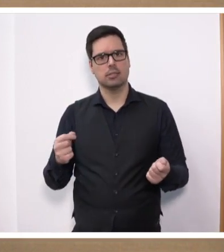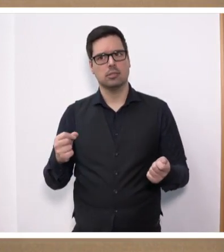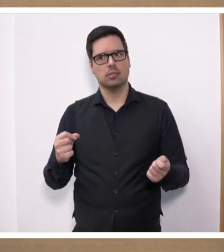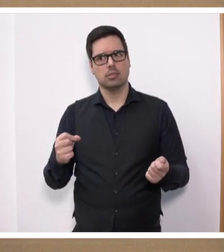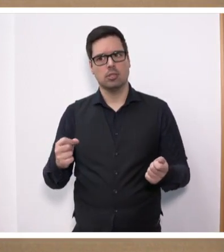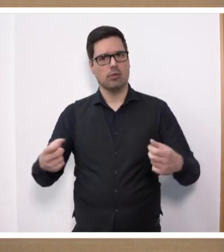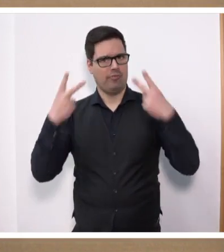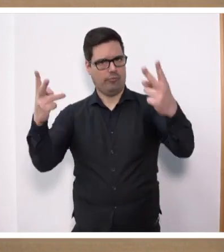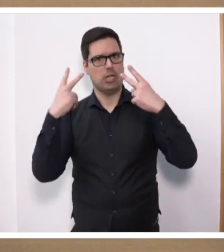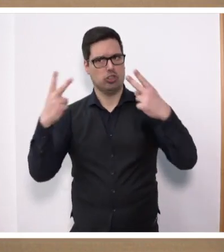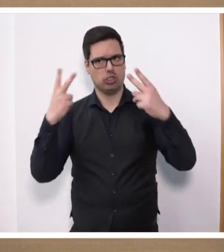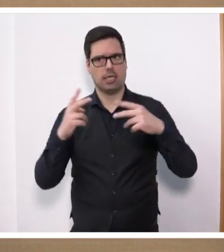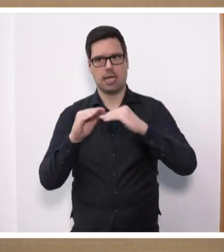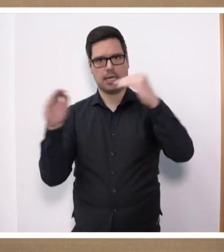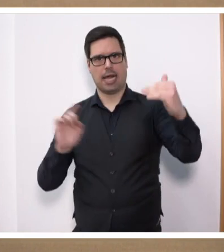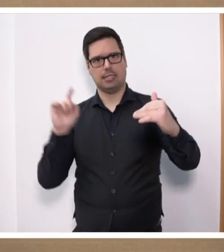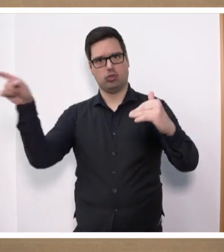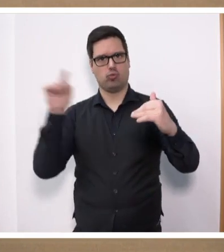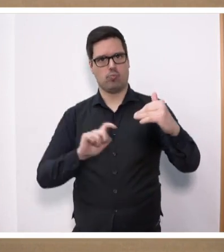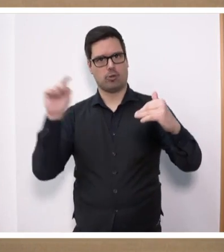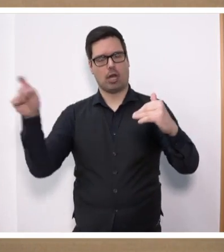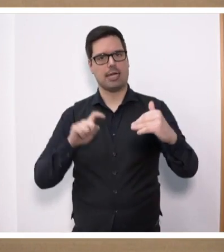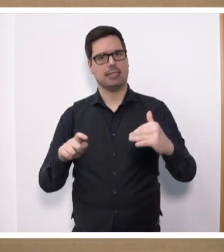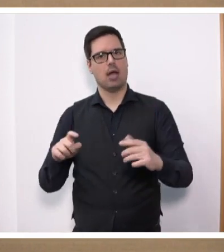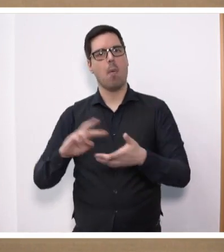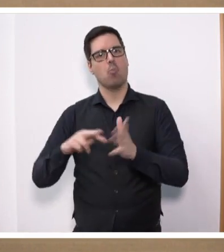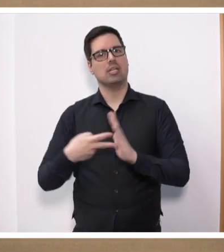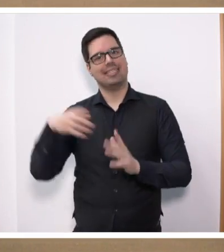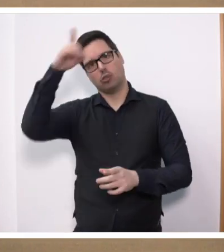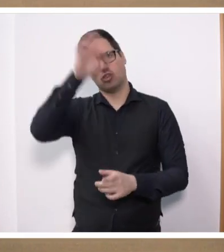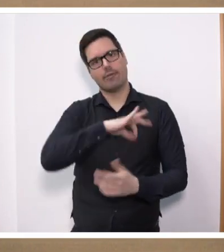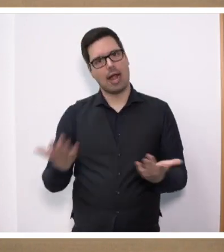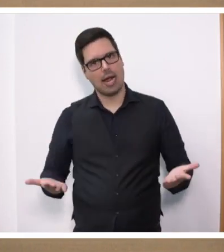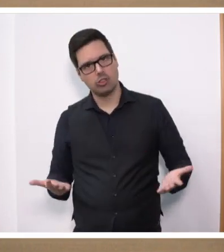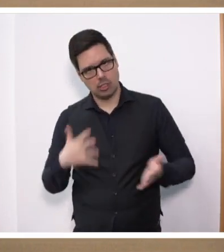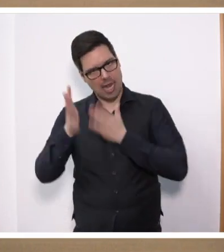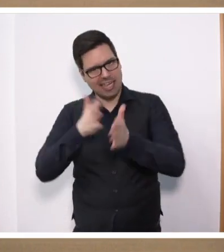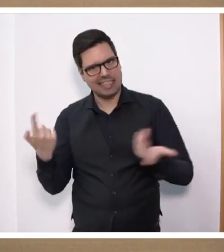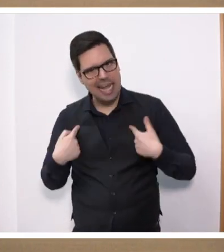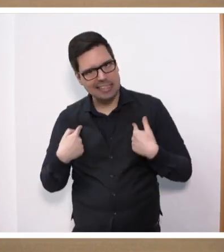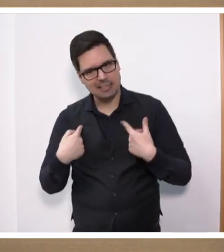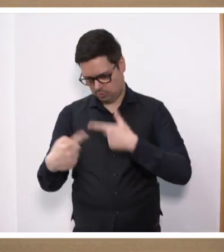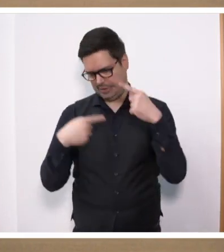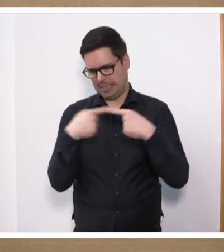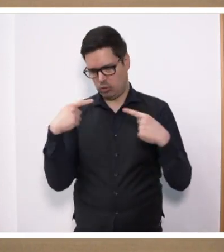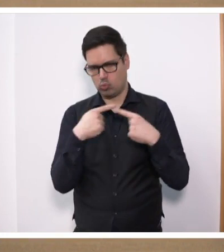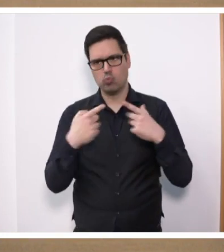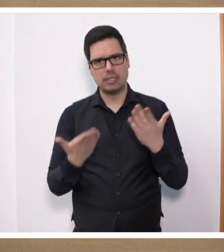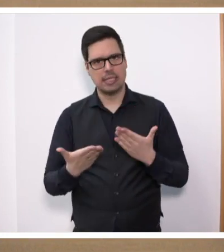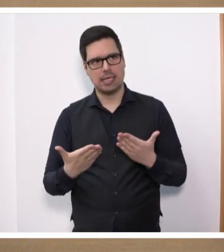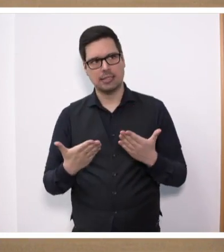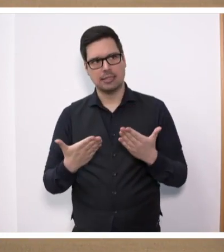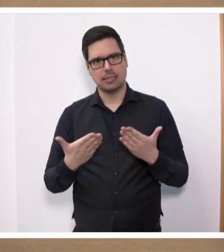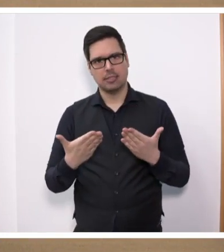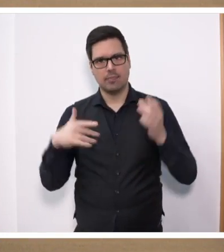besonderer Bedeutung die grenzüberschreitende Politik für das Saarland sei? Und haben wir nicht darüber diskutiert, wie wichtig die Einbindung in die